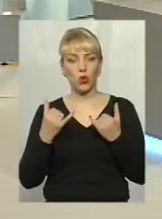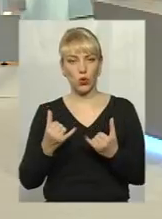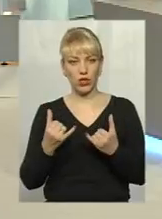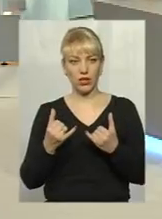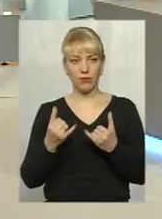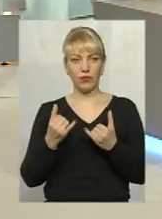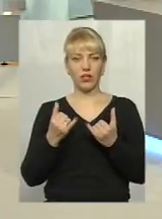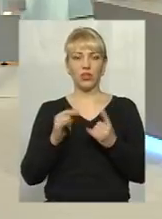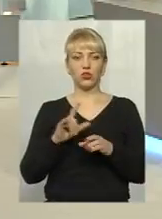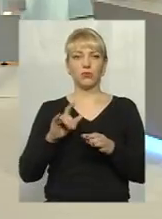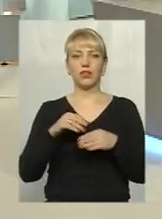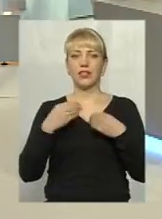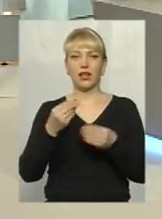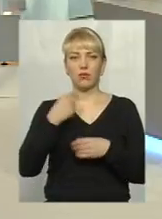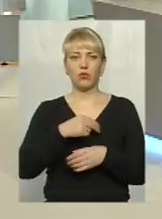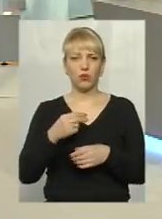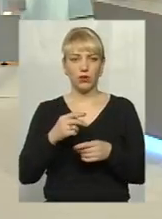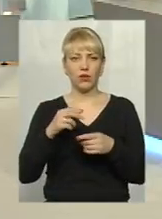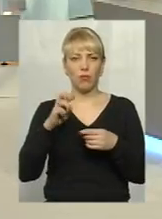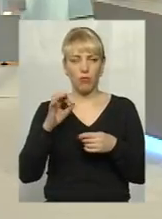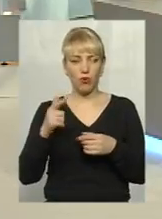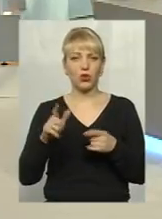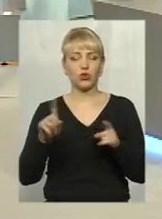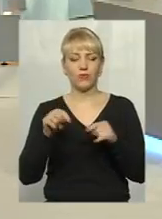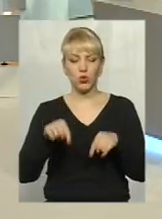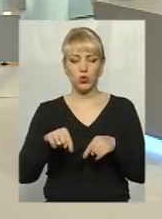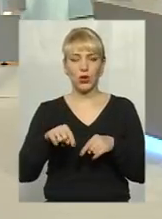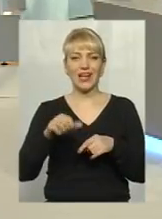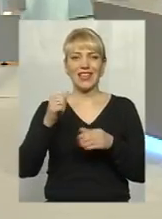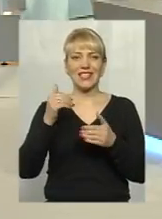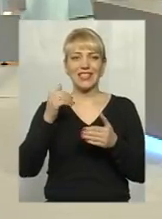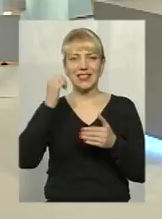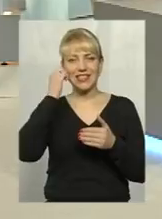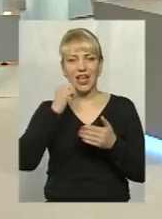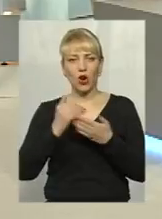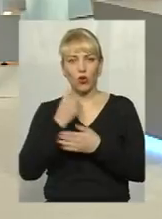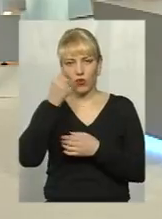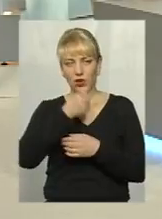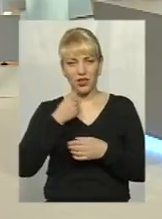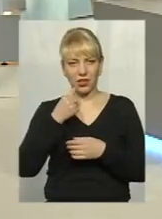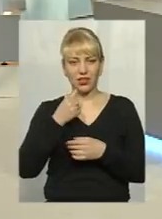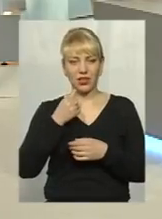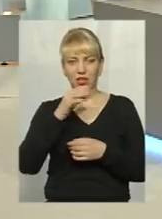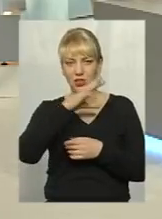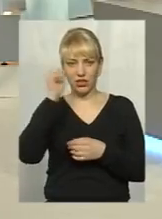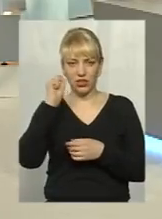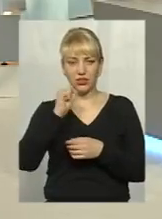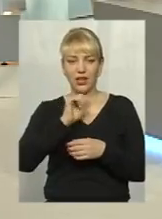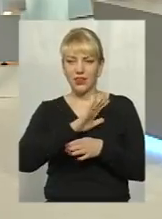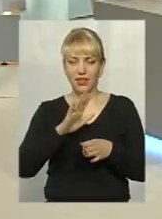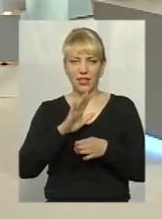не доведив Господь у цю староноворічну ніч не довелося гасити